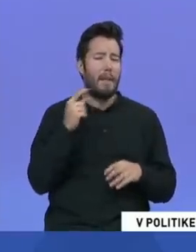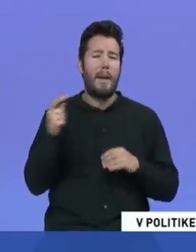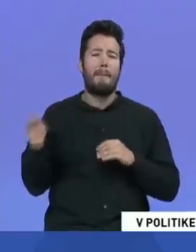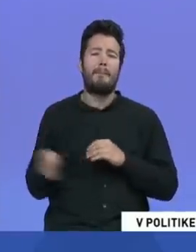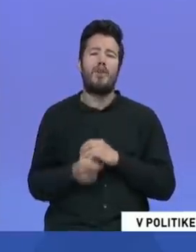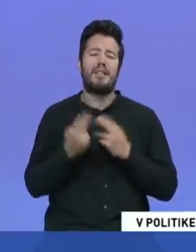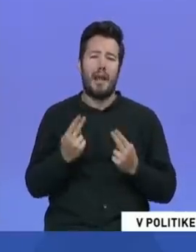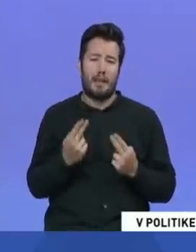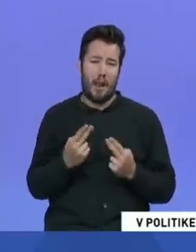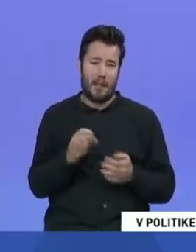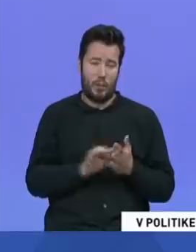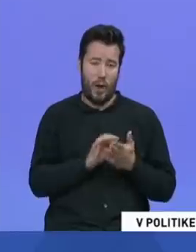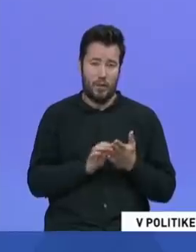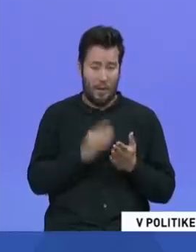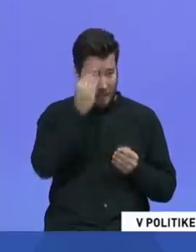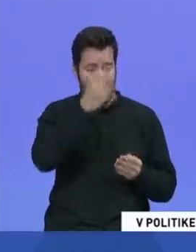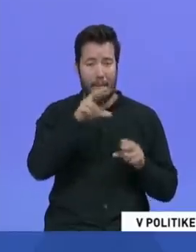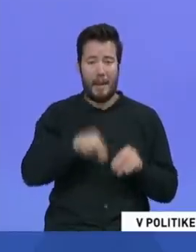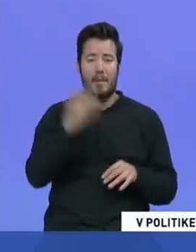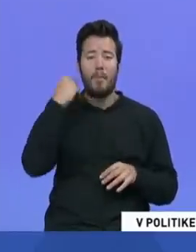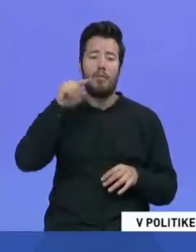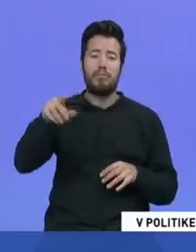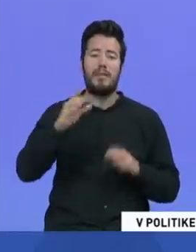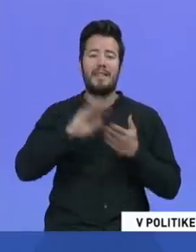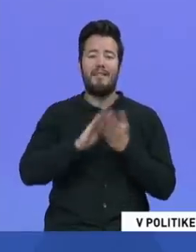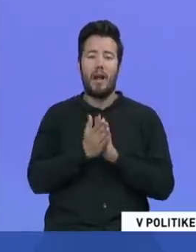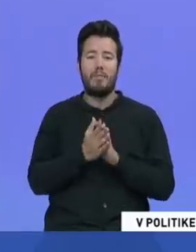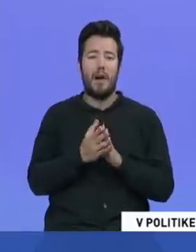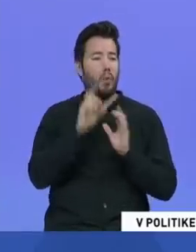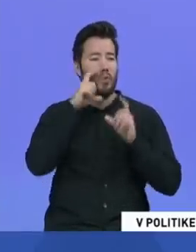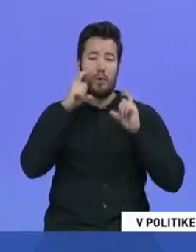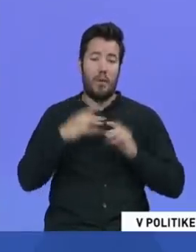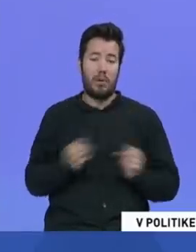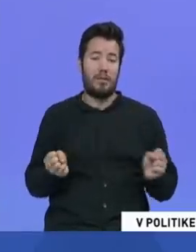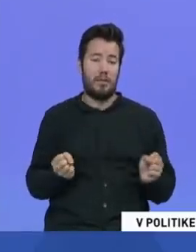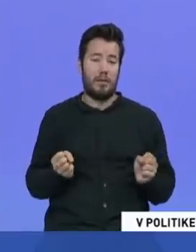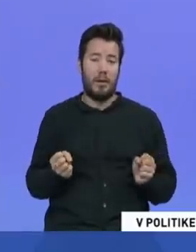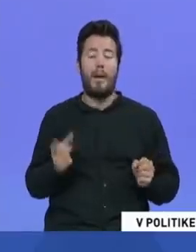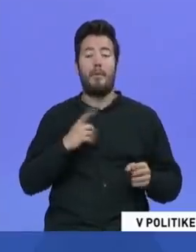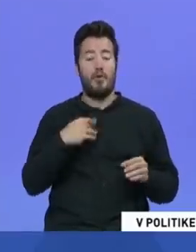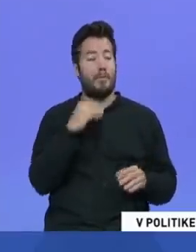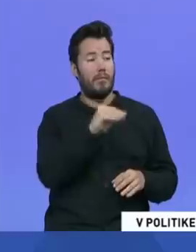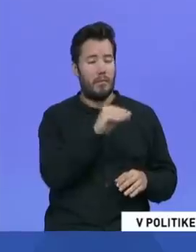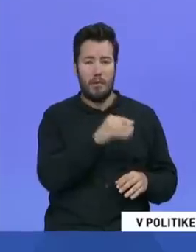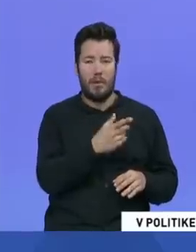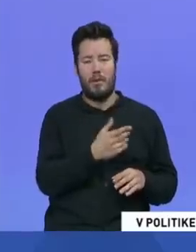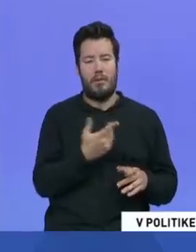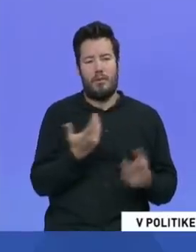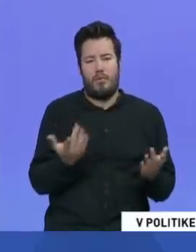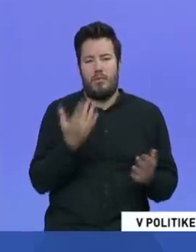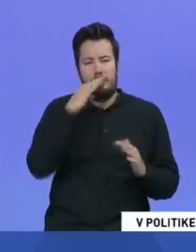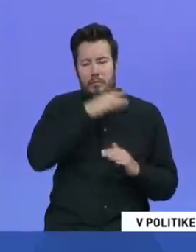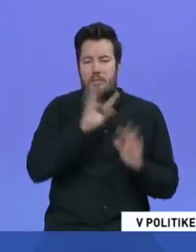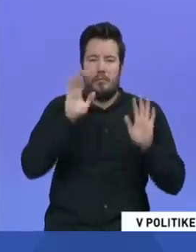bez rúška. Pamätáme si, ako vynechával túto tému. A de facto zľahčoval celý problém. Čiže dnes, keď sa predseda vlády SR